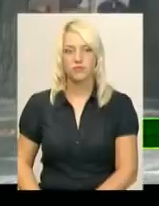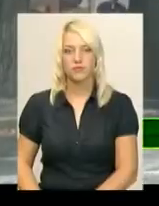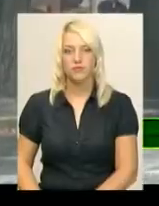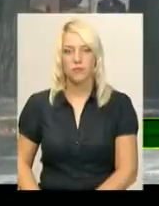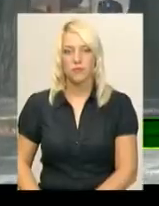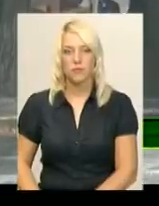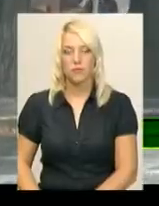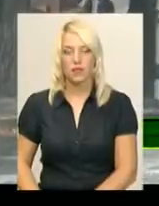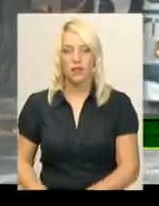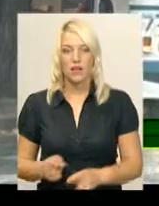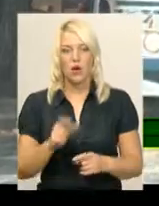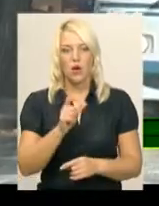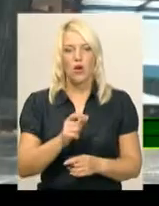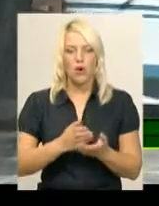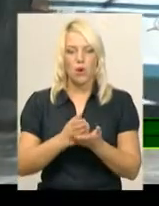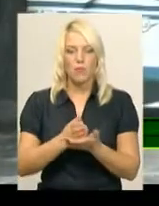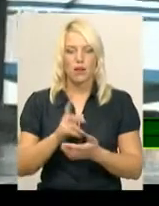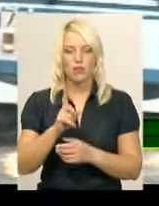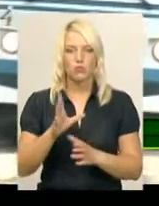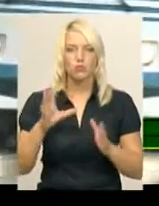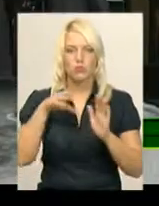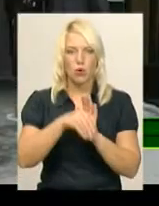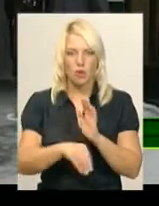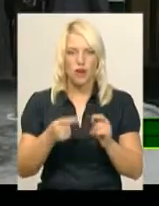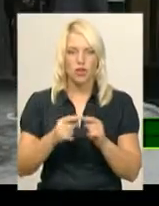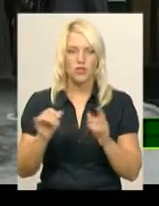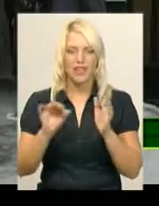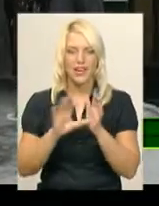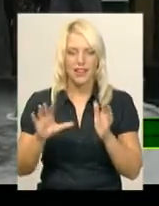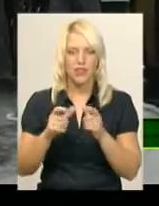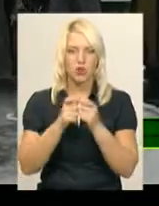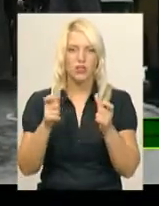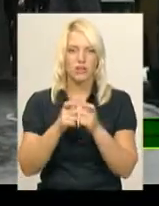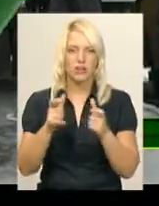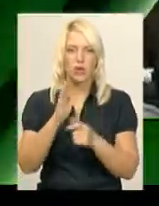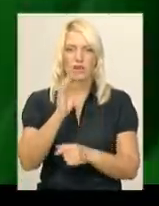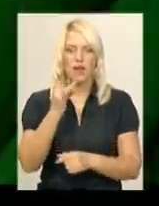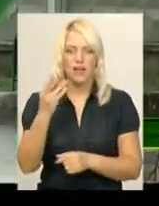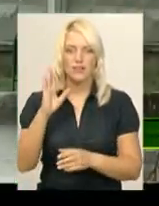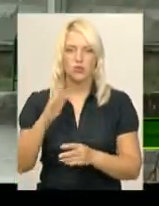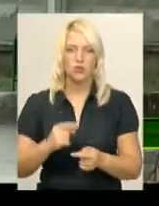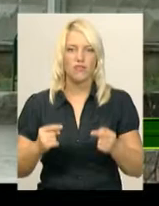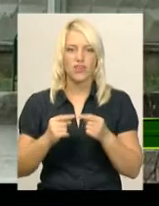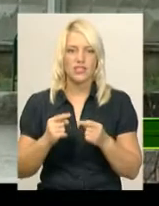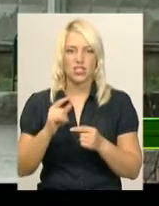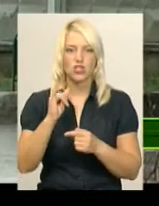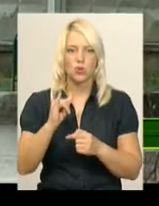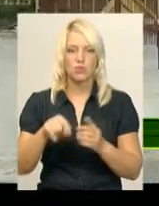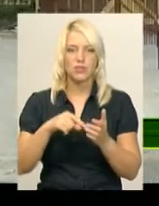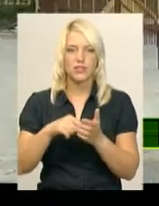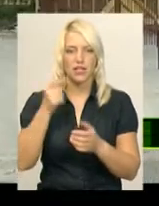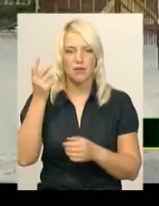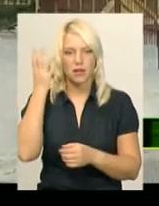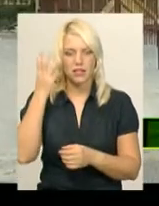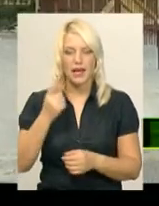Оператора, який впроваджуватиме електронний квиток у громадському транспорті, визначать у вересні в Хмельницькому. Єдиний в області пам'ятник